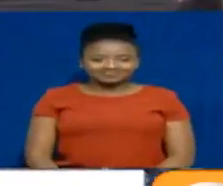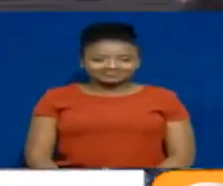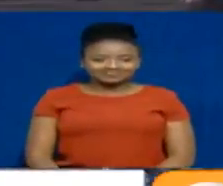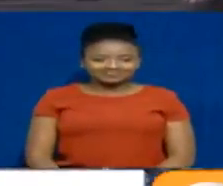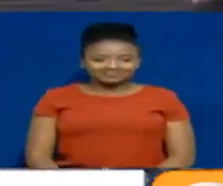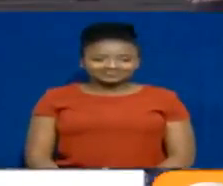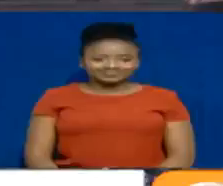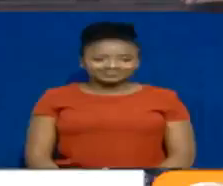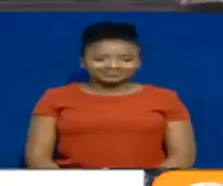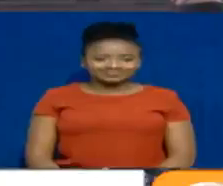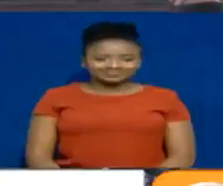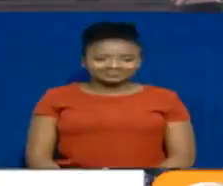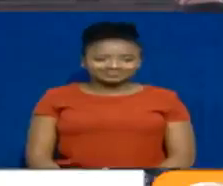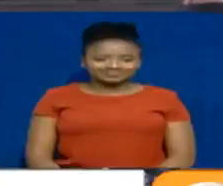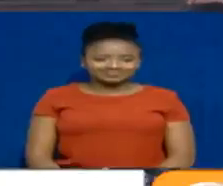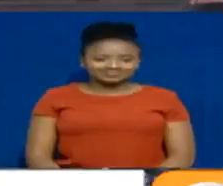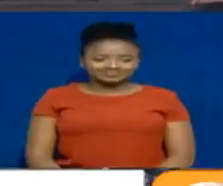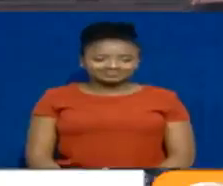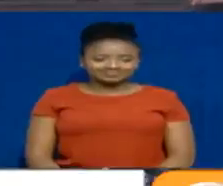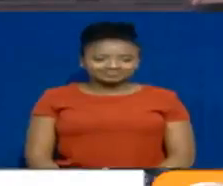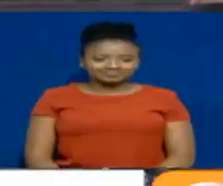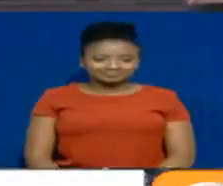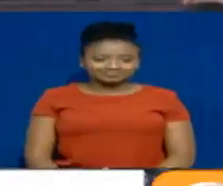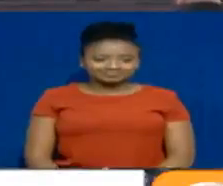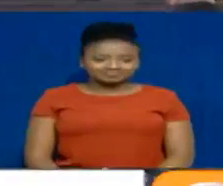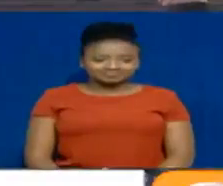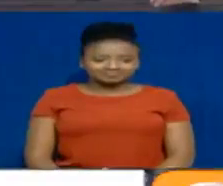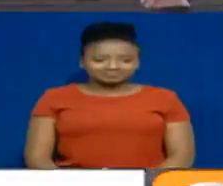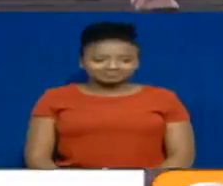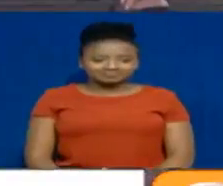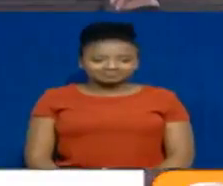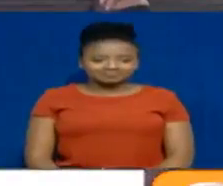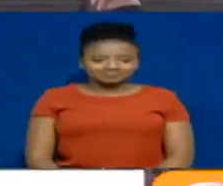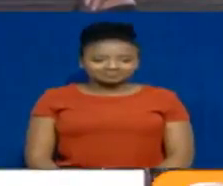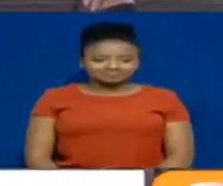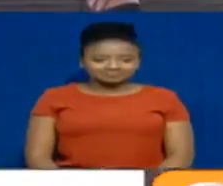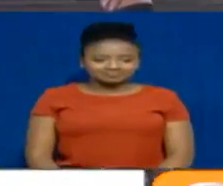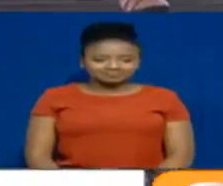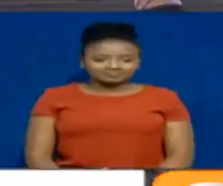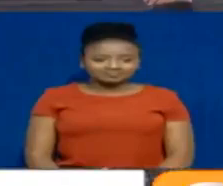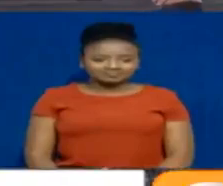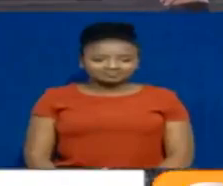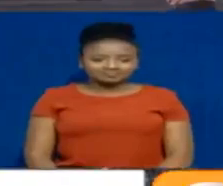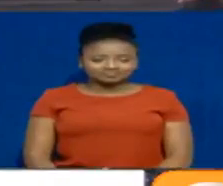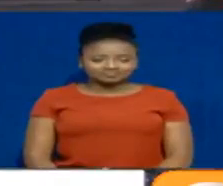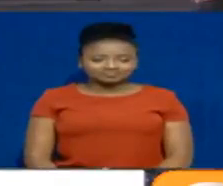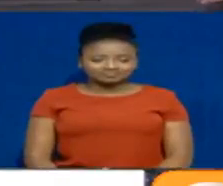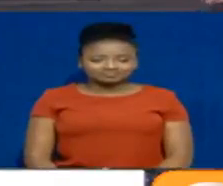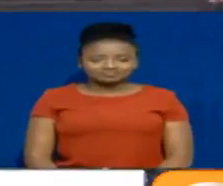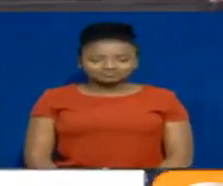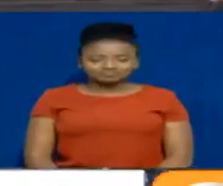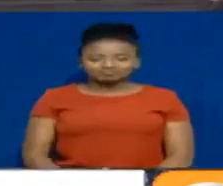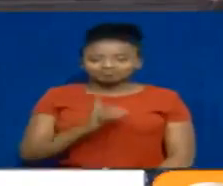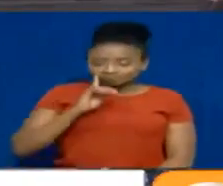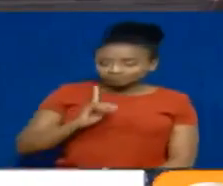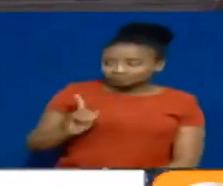Okay, we could start with the Royal Media for vyu sasa COVID-19 innovations. Madame Rene Macau